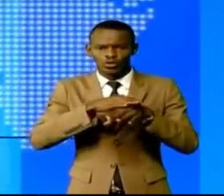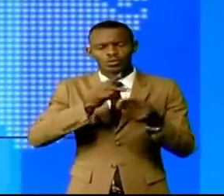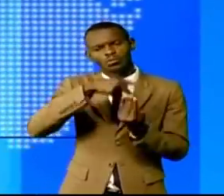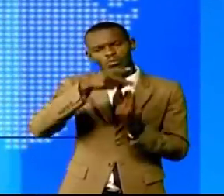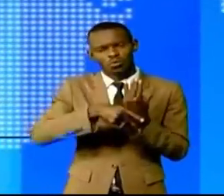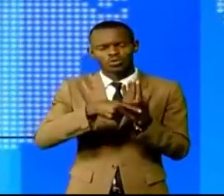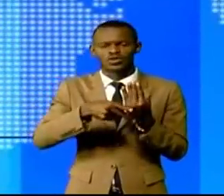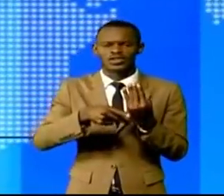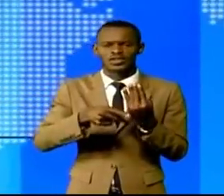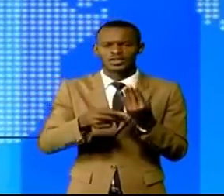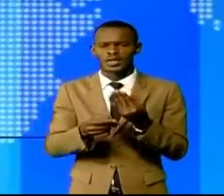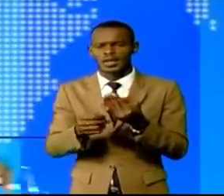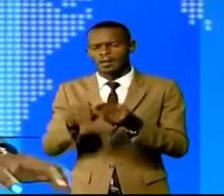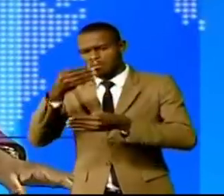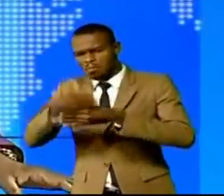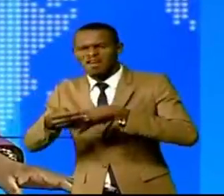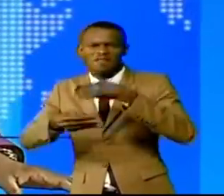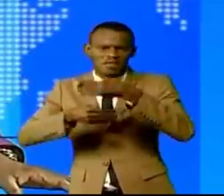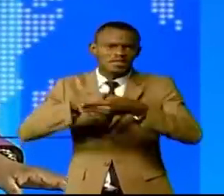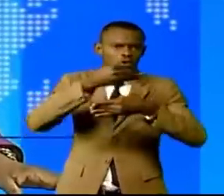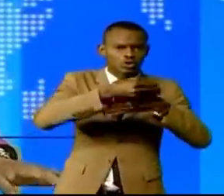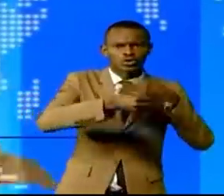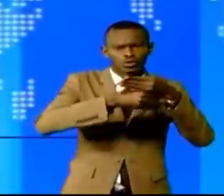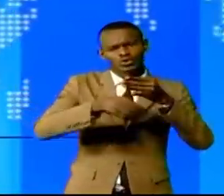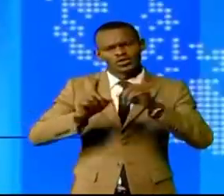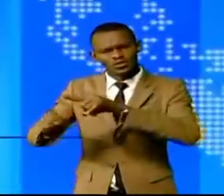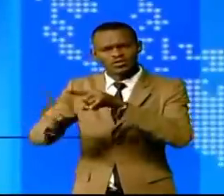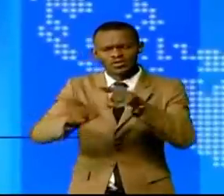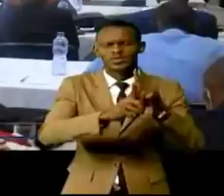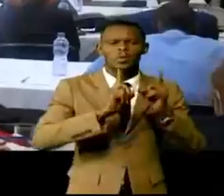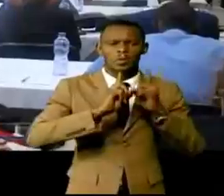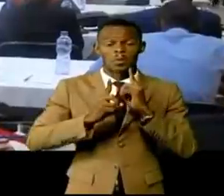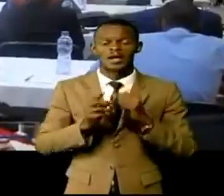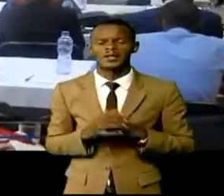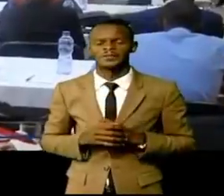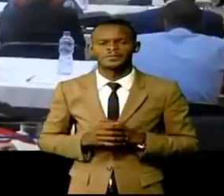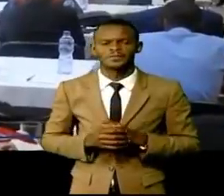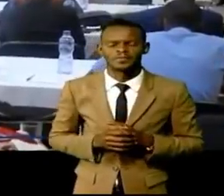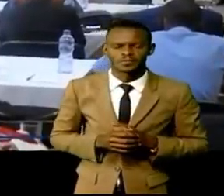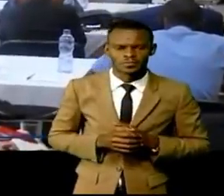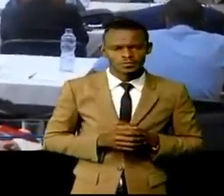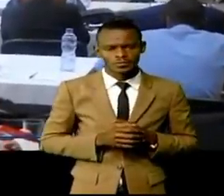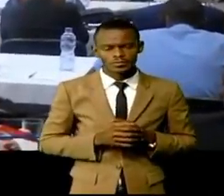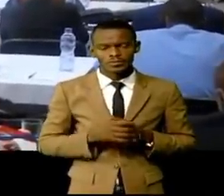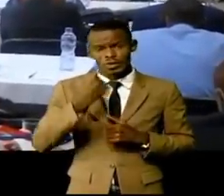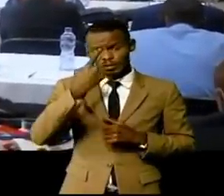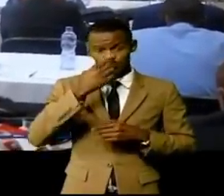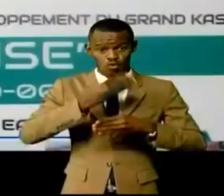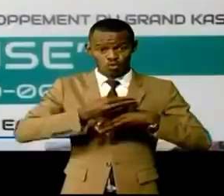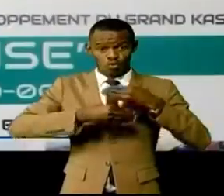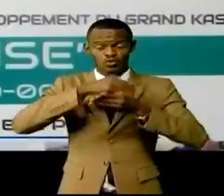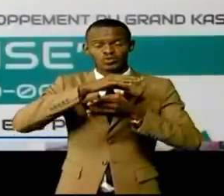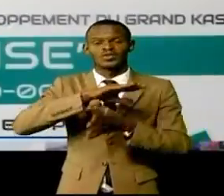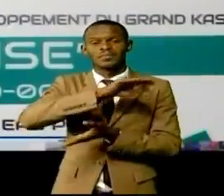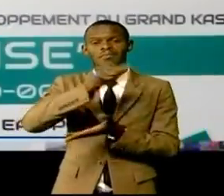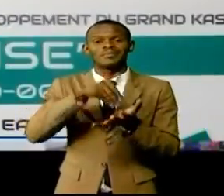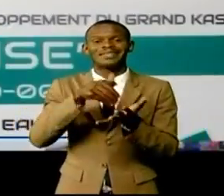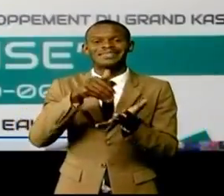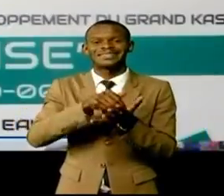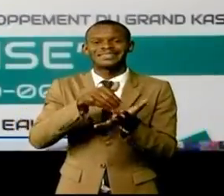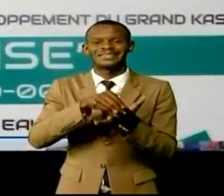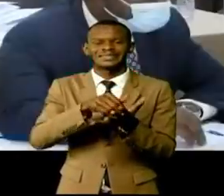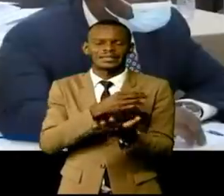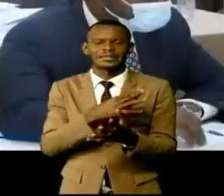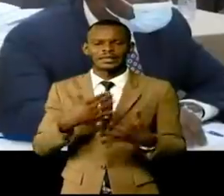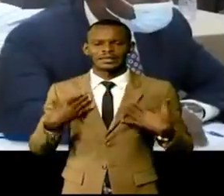a présidé la dite réunion. Grâce à Maosso pour le reportage. Construction des 60 centres de santé, construction